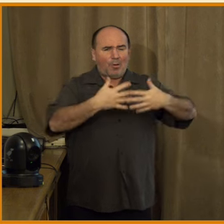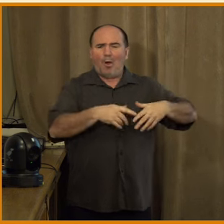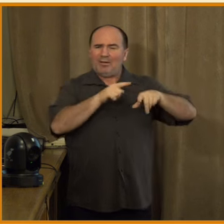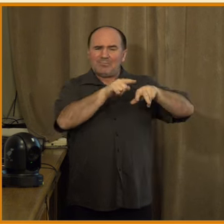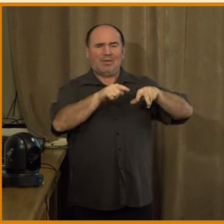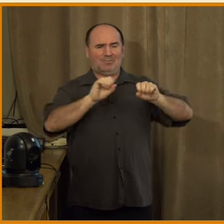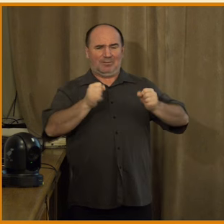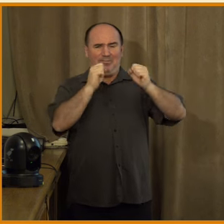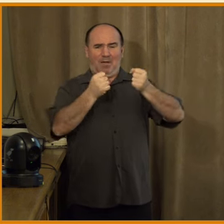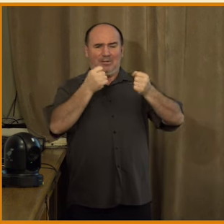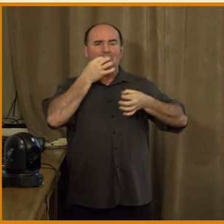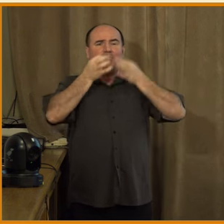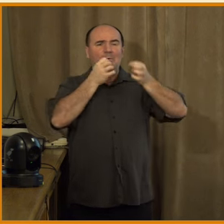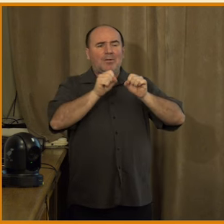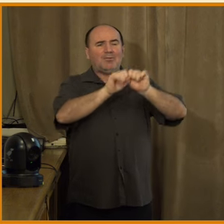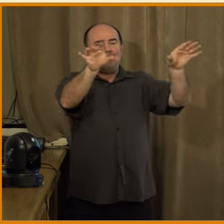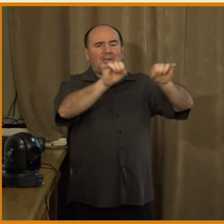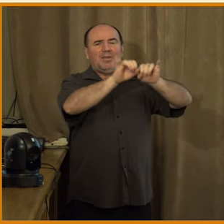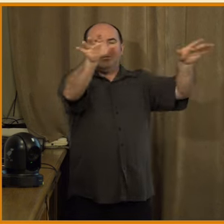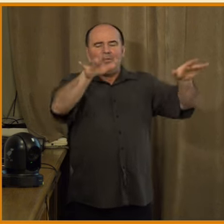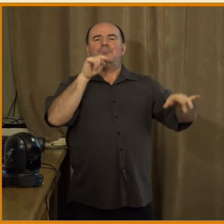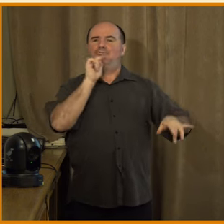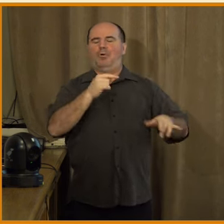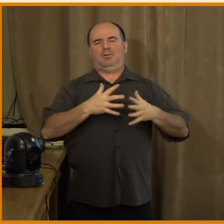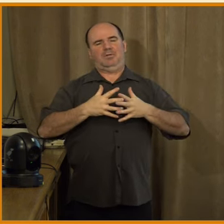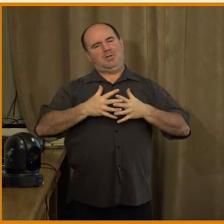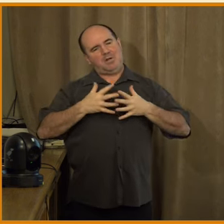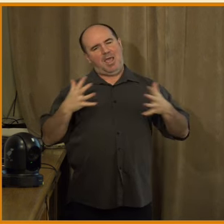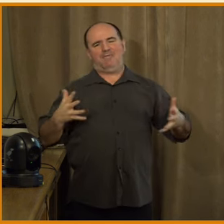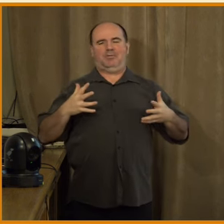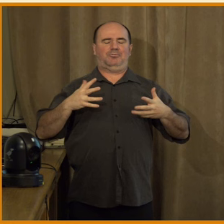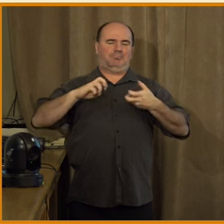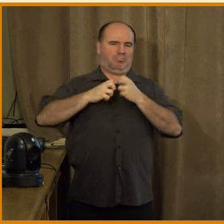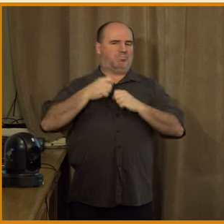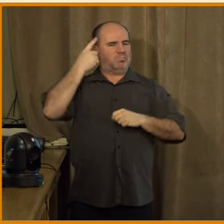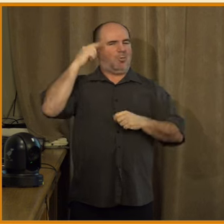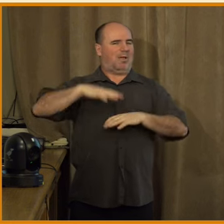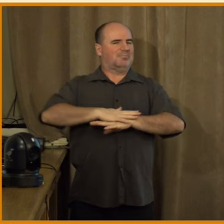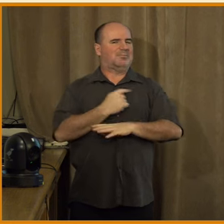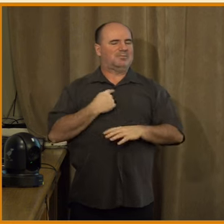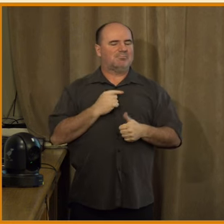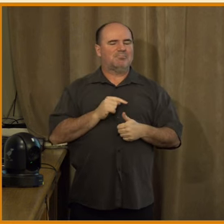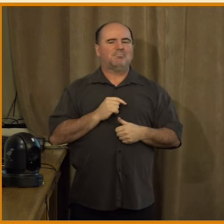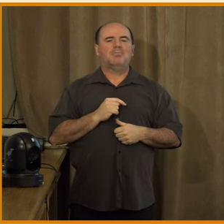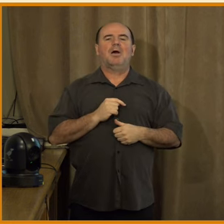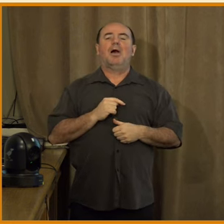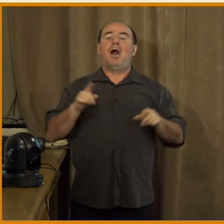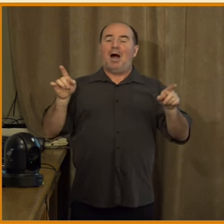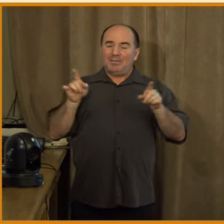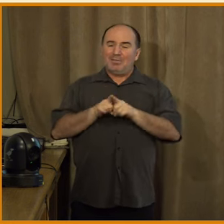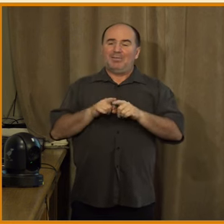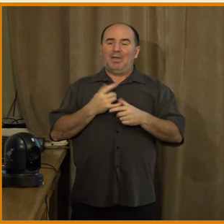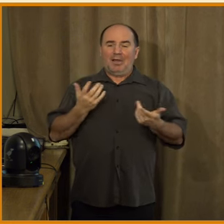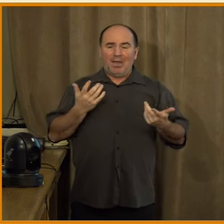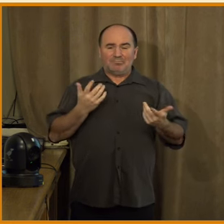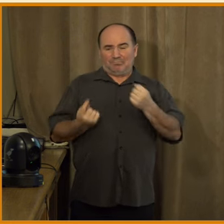nejzajímavější a zároveň nejproblematičtější bod. Pak si myslím, že se hodně bavíme o dopadu dezinformací na jich